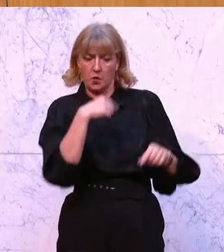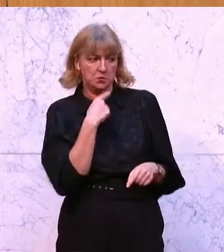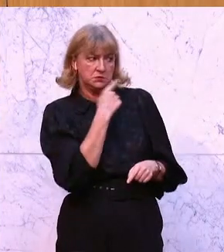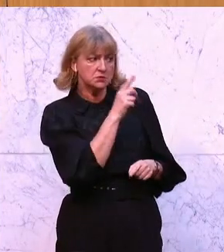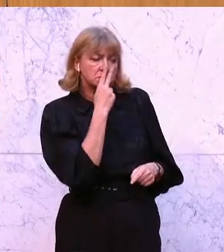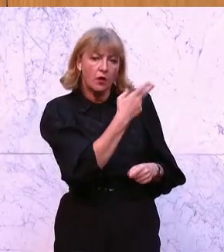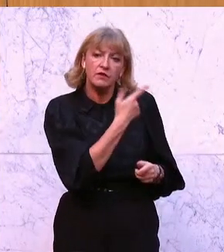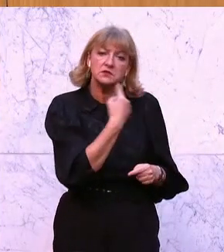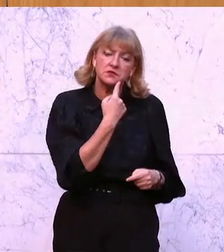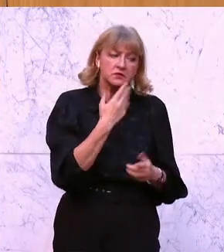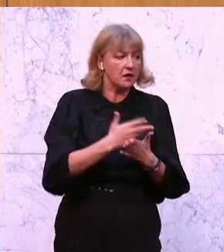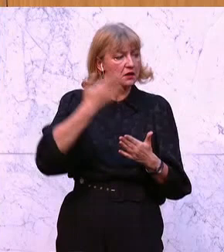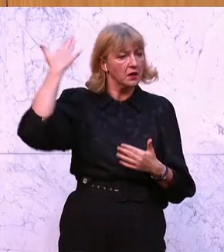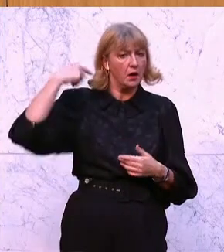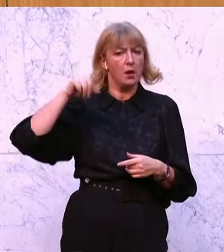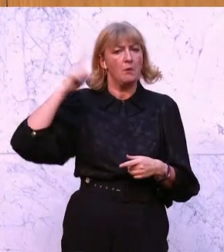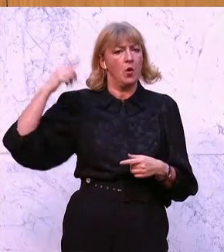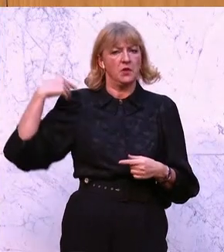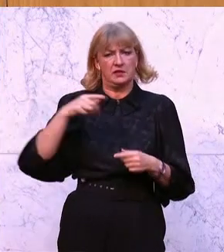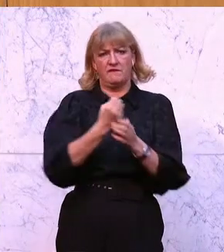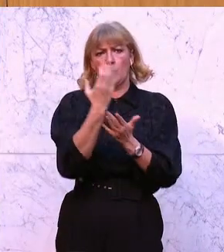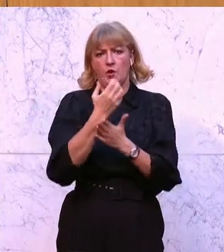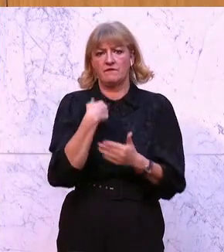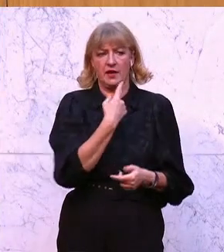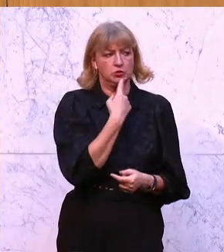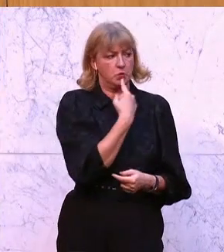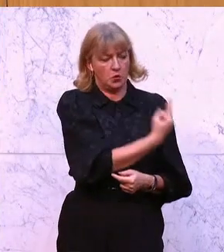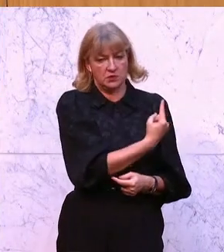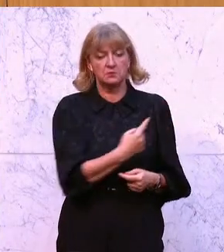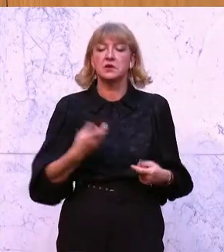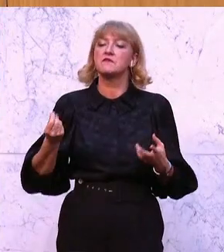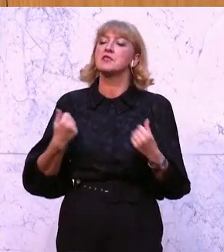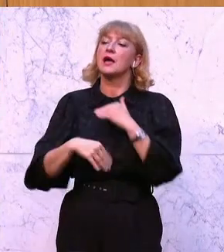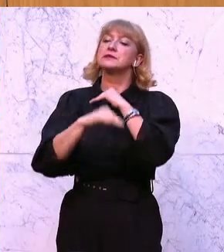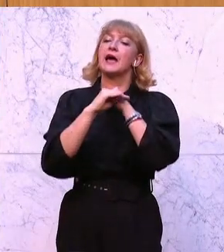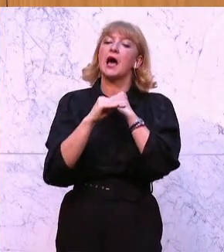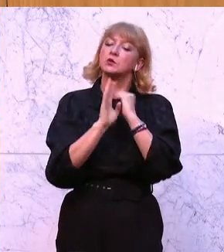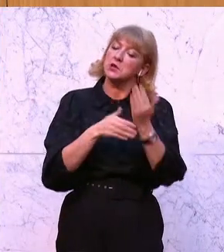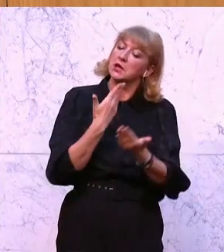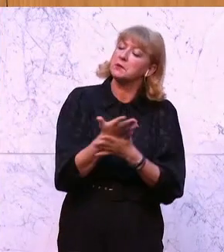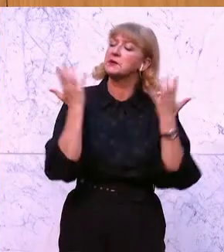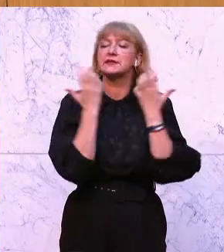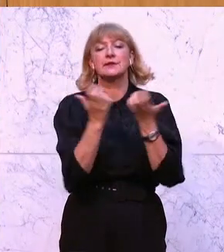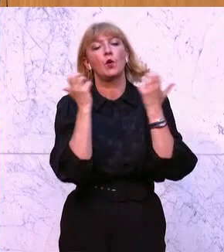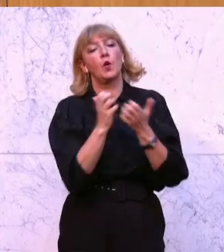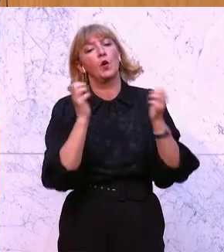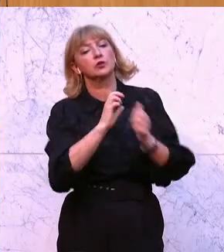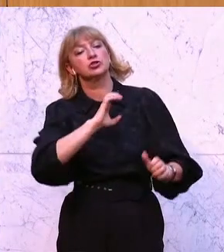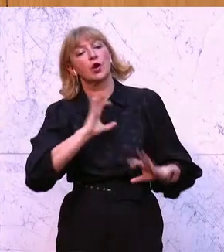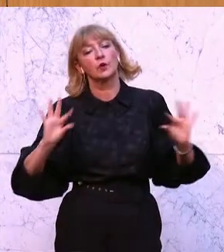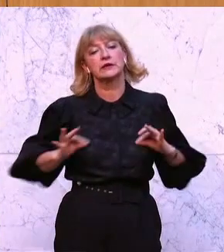haben Sie vor einigen Monaten, im heurigen Frühling war es, gesagt, der Finanzausgleich bietet eine historische Chance, um das